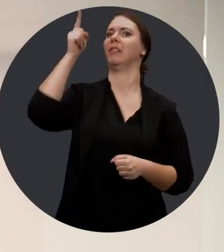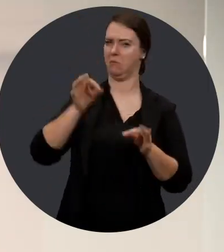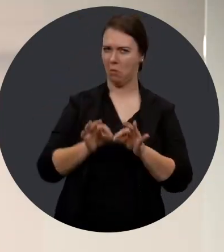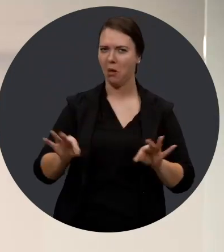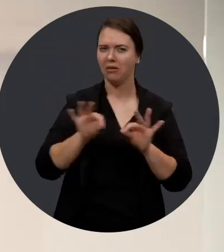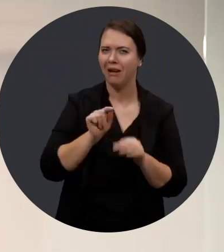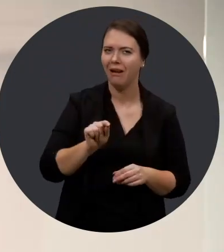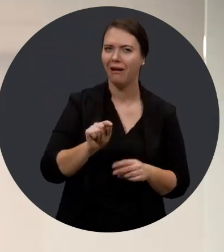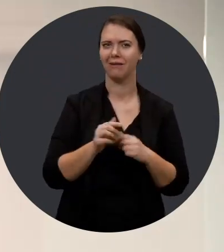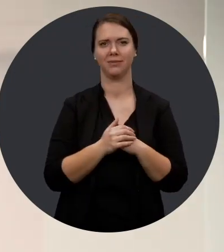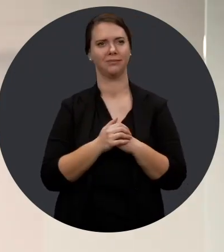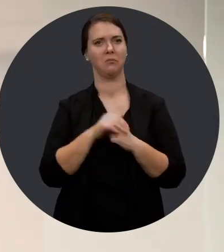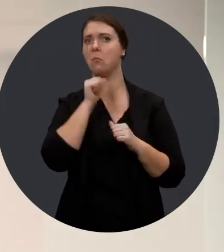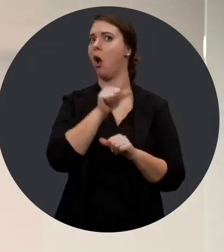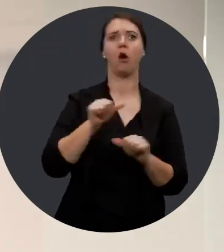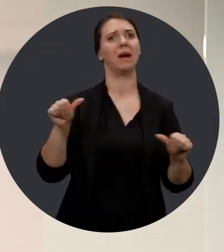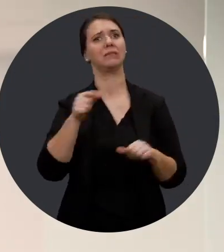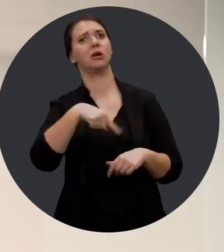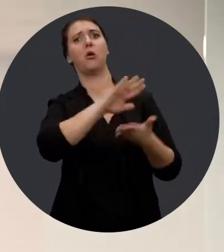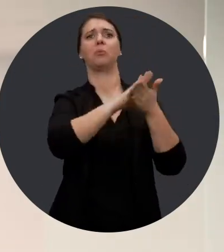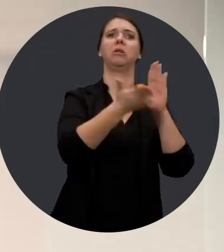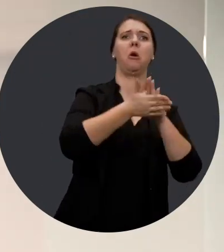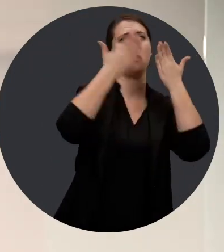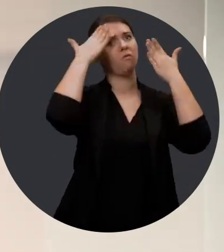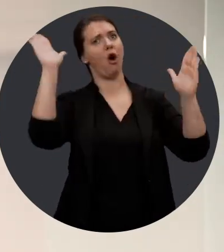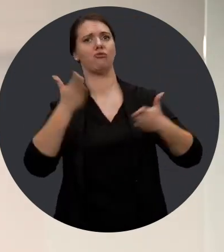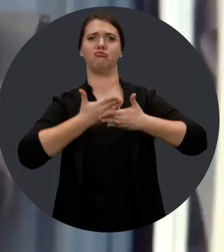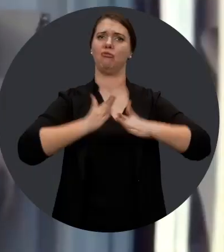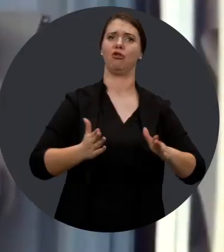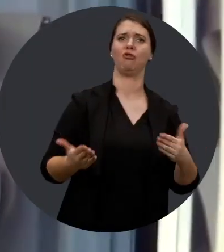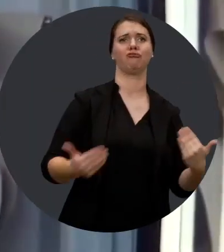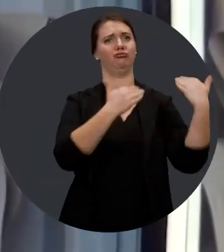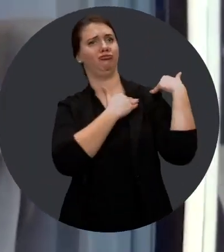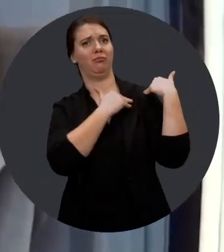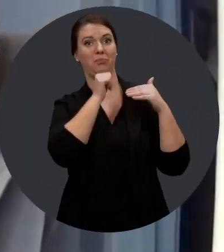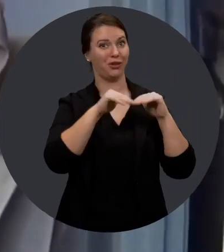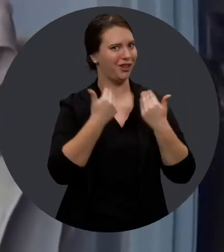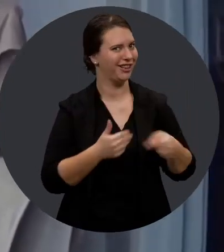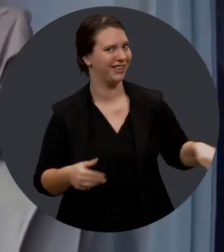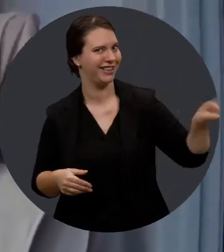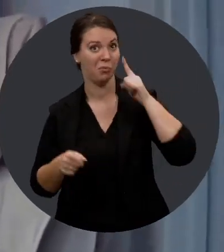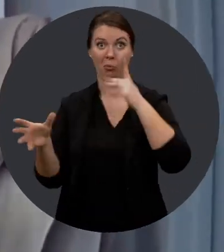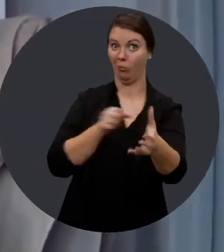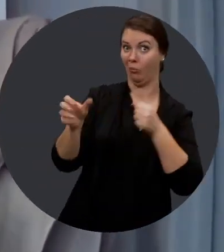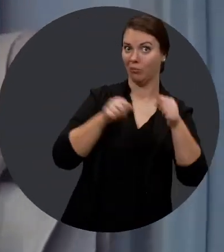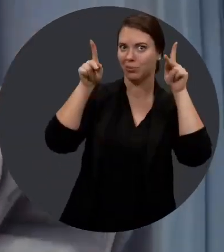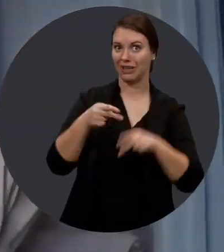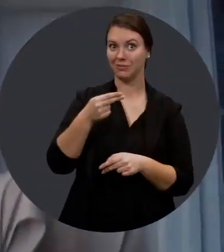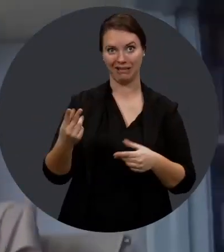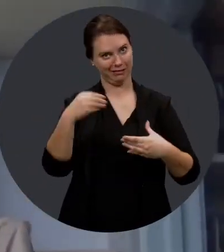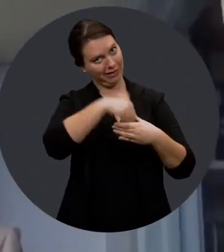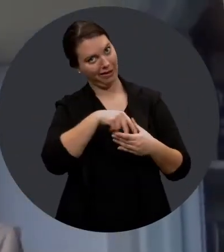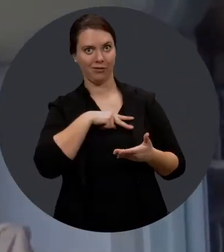est importante. Puis, ce n pas toutes les entreprises qui sont ouvertes ni prêtes à prendre la responsabilité. En engageant des